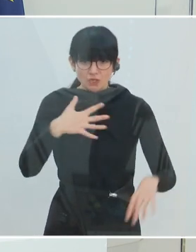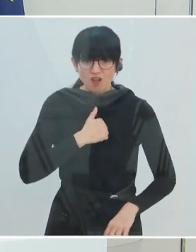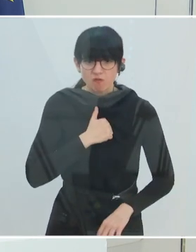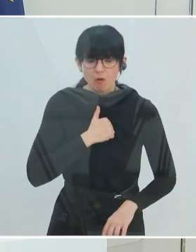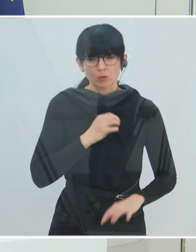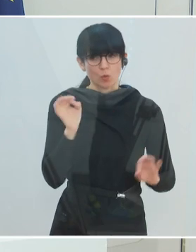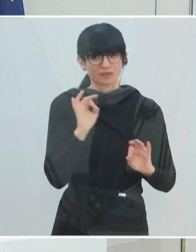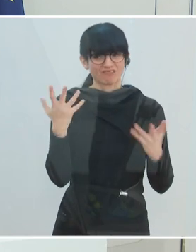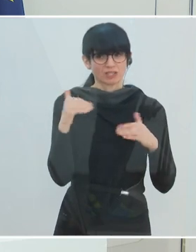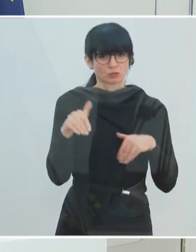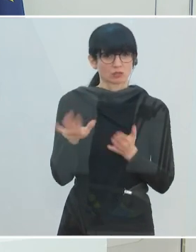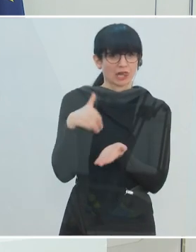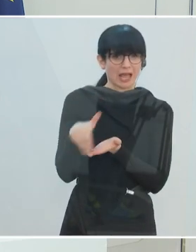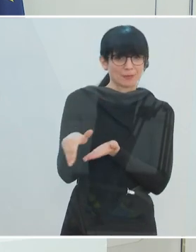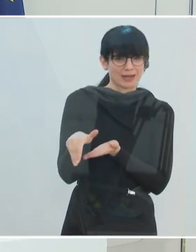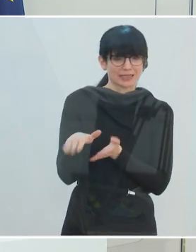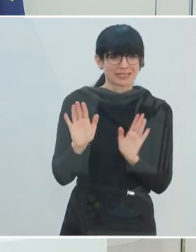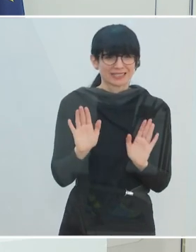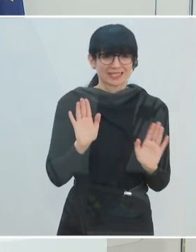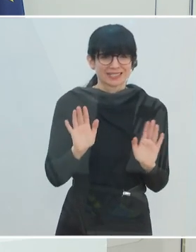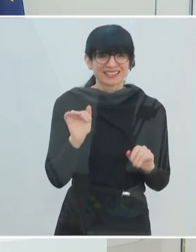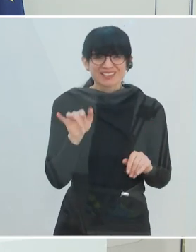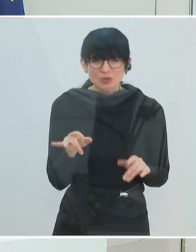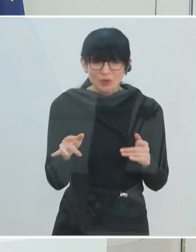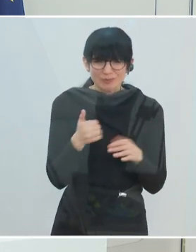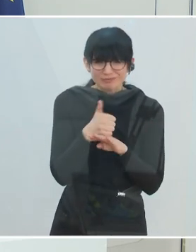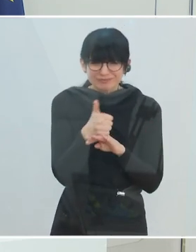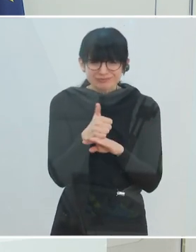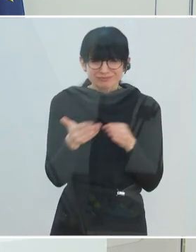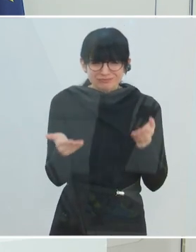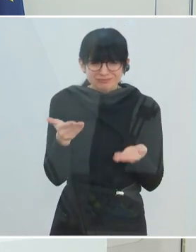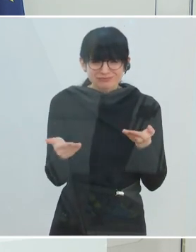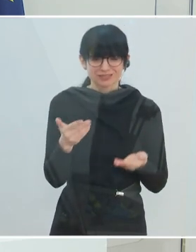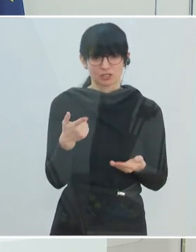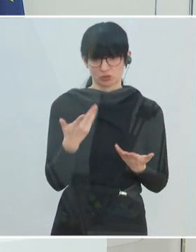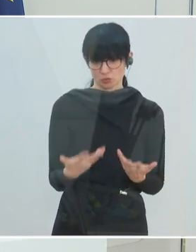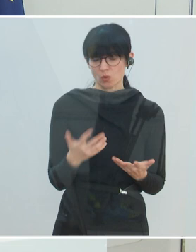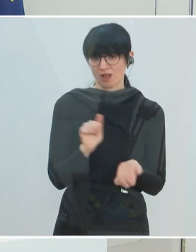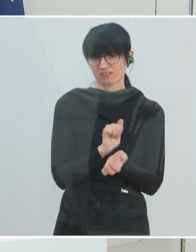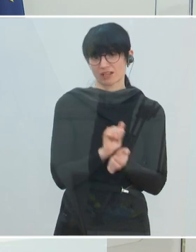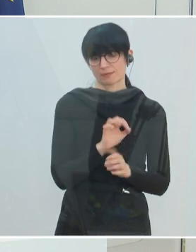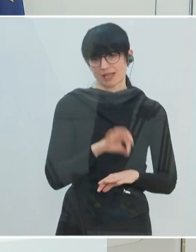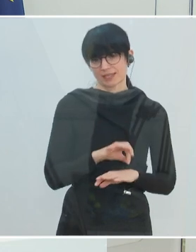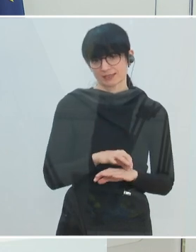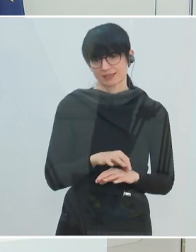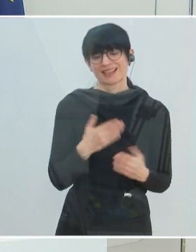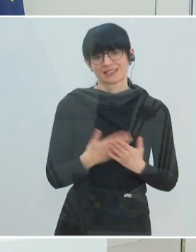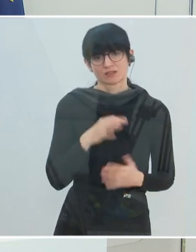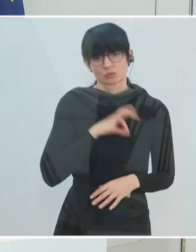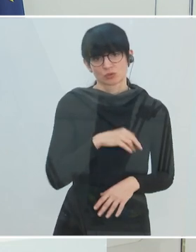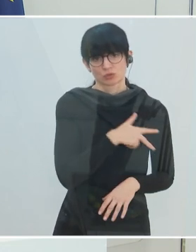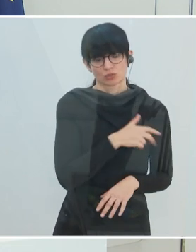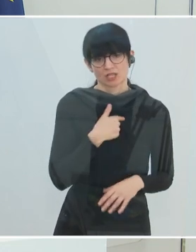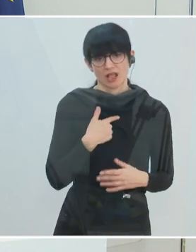was kann ich aber nicht in Kauf nehmen, um diesen Erfolg zu erzielen? Das ist die eigentliche Aufgabe. Und deshalb ist es auch so wichtig, dass wir uns um die psychosozialen